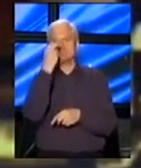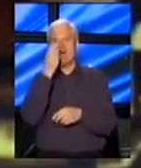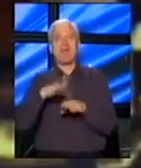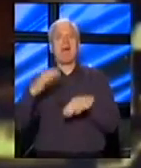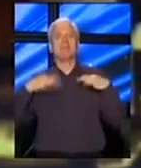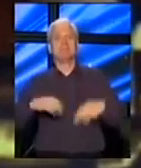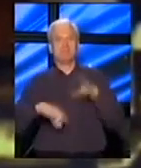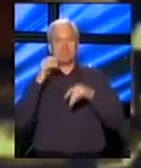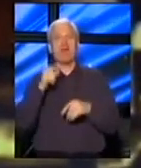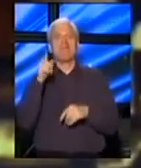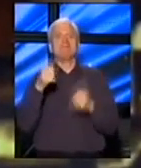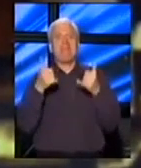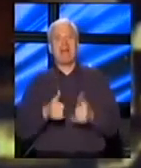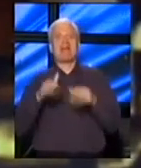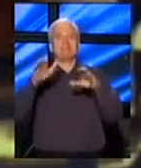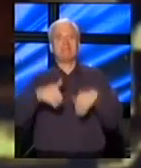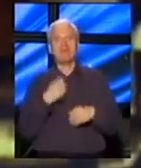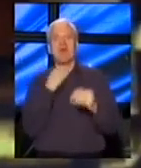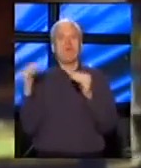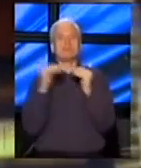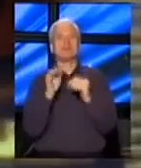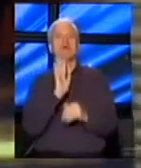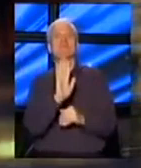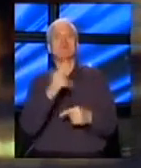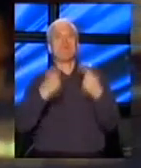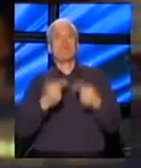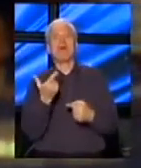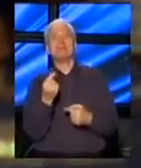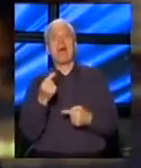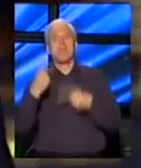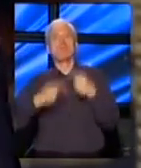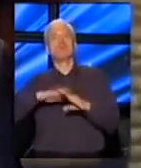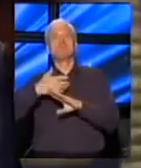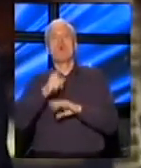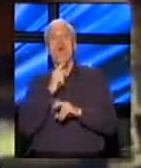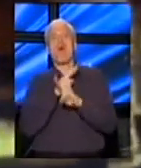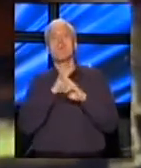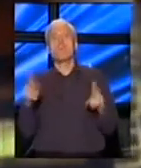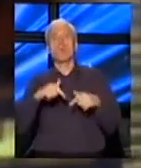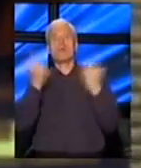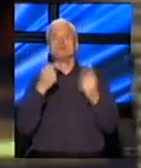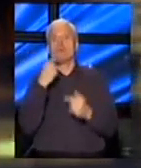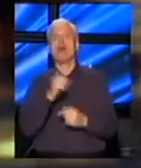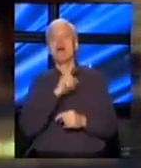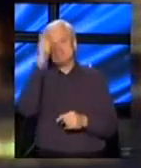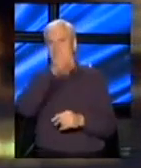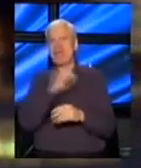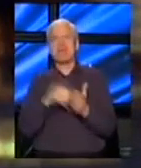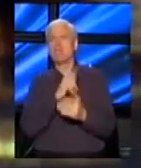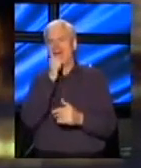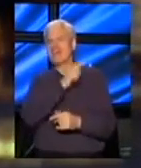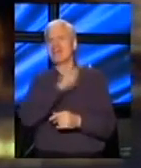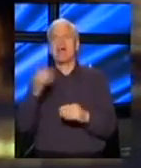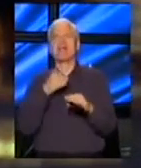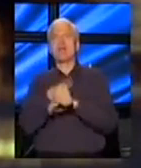izborima, da biste danas pristali da usaglašavate vašu politiku sa političkom strankom koja je potpuno jasno reka da Srbija ne treba nikada dođe u